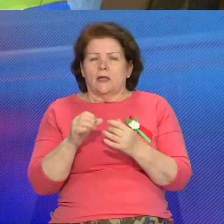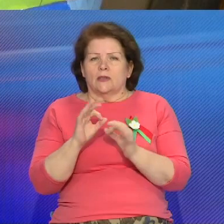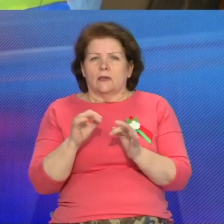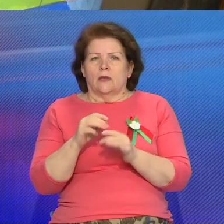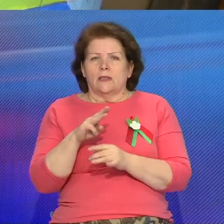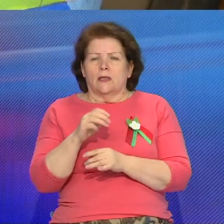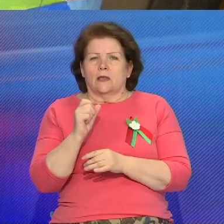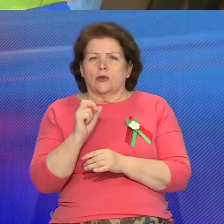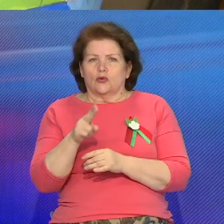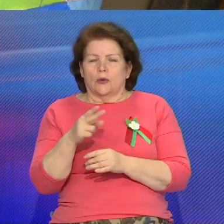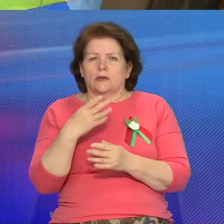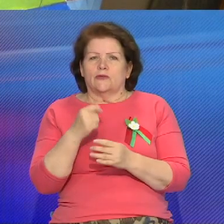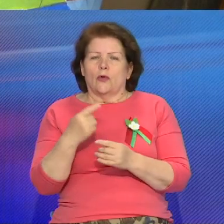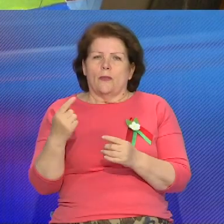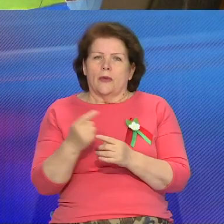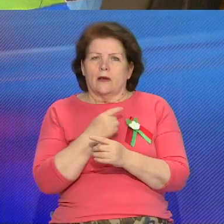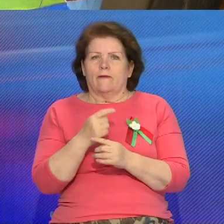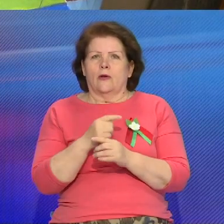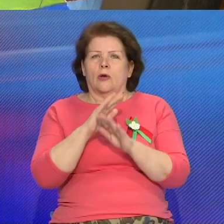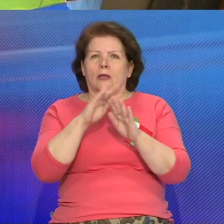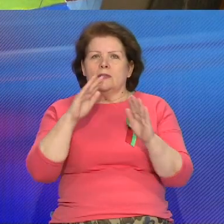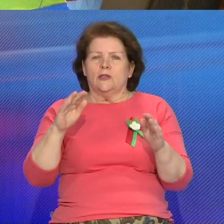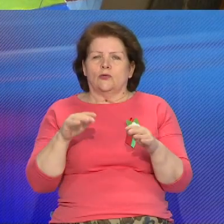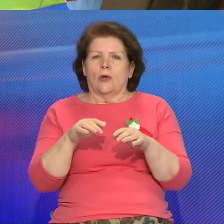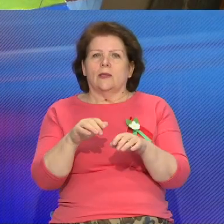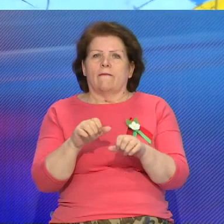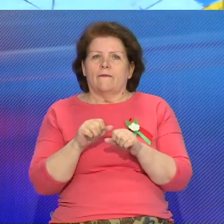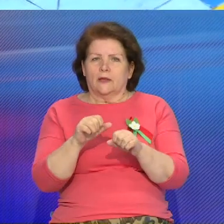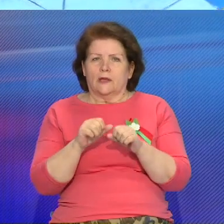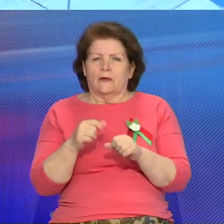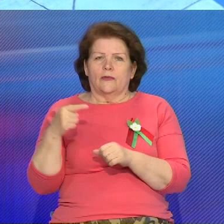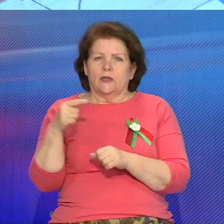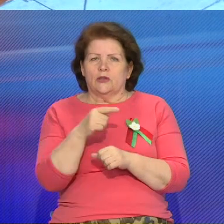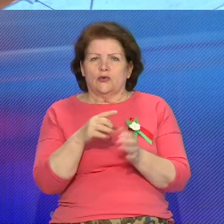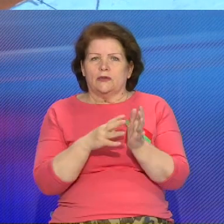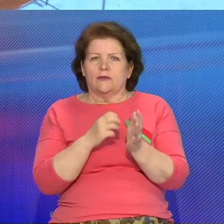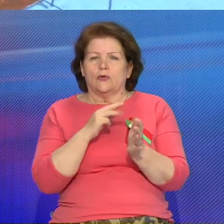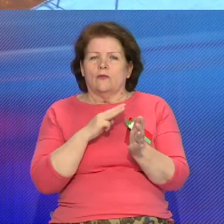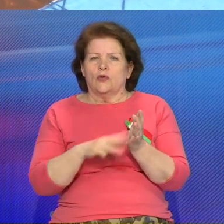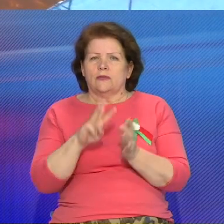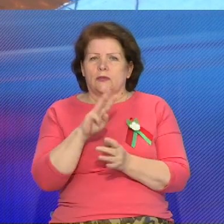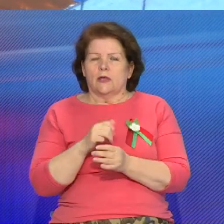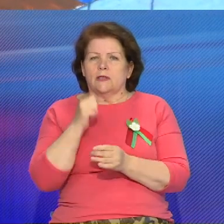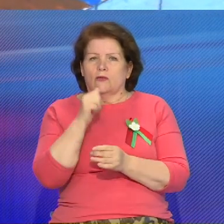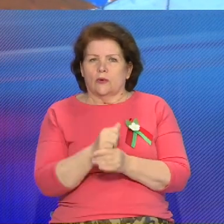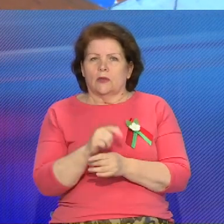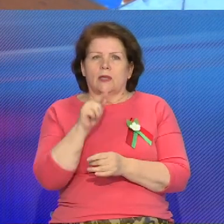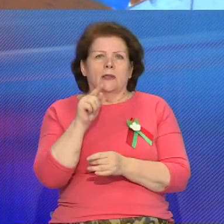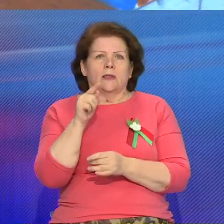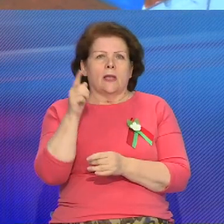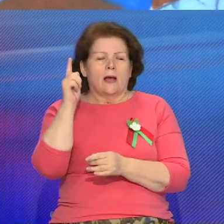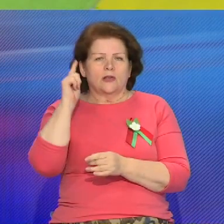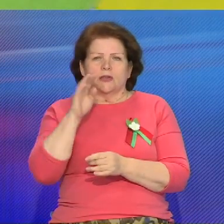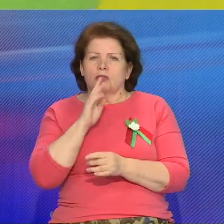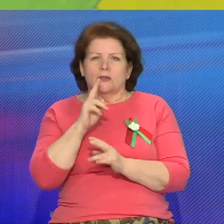Свой первый габелин купальский венок Алена Шунейка выткала в 1983 году. Тогда она и не думала, какого